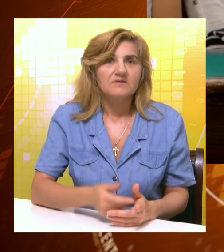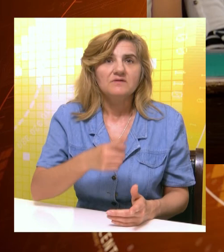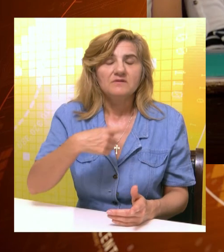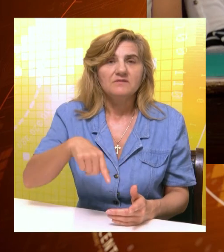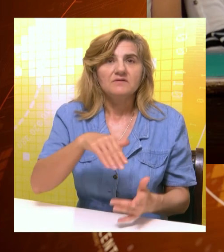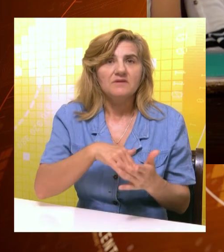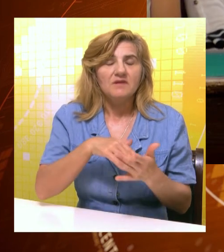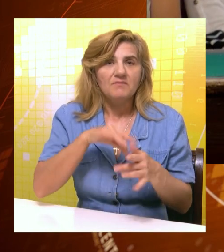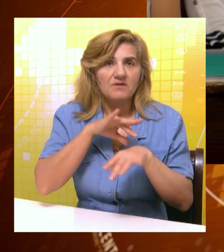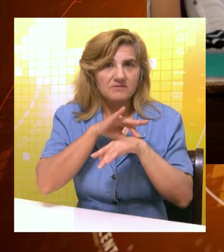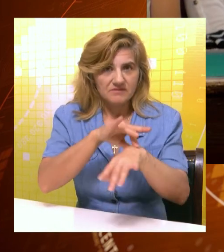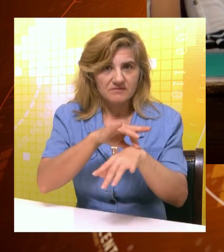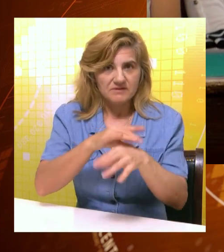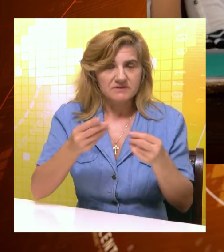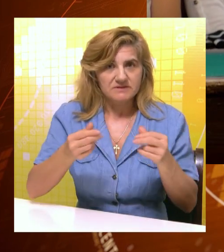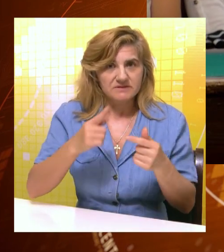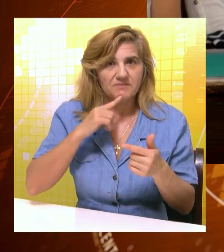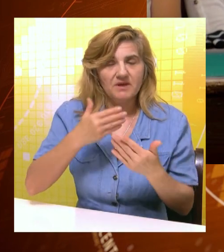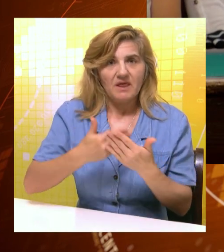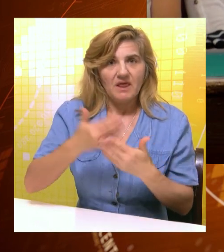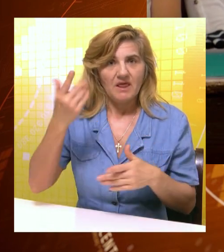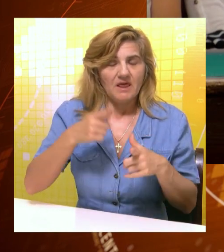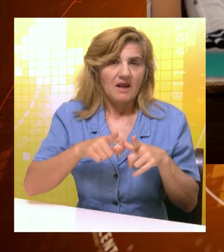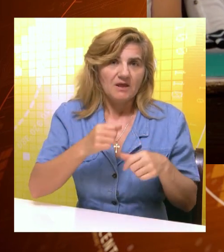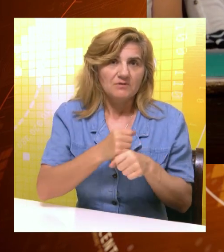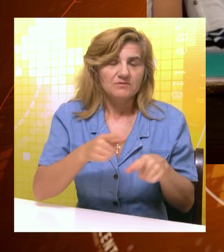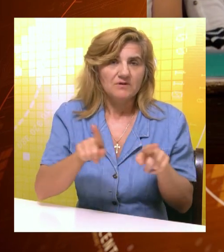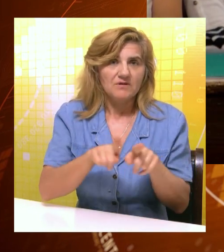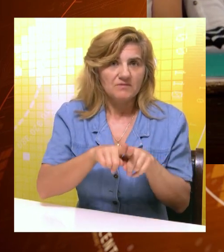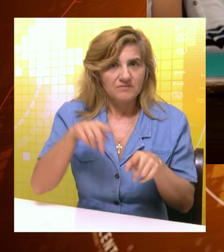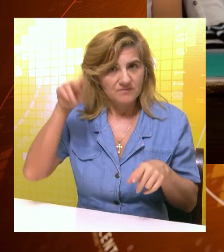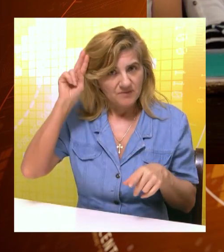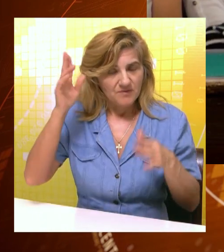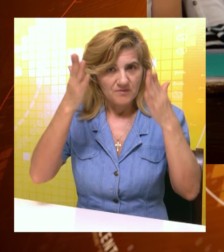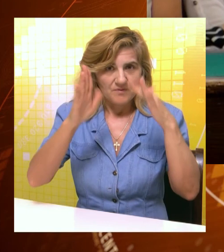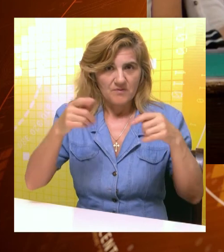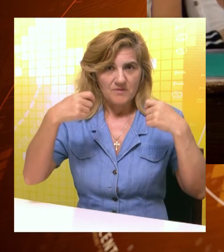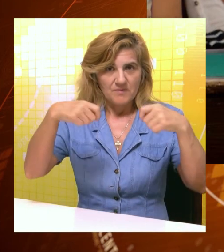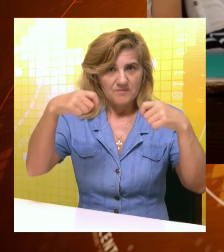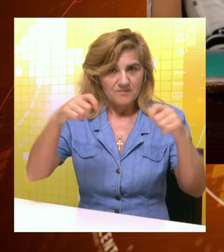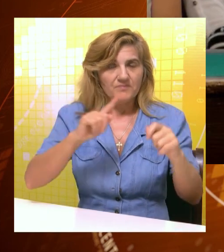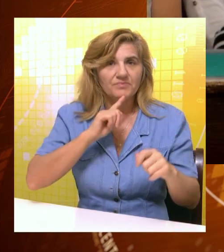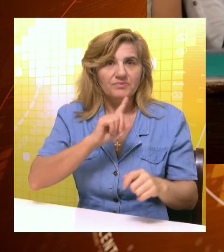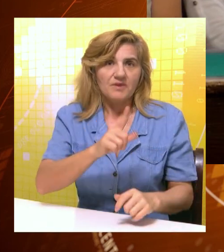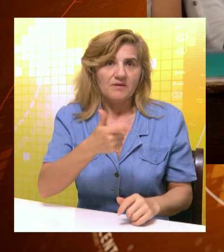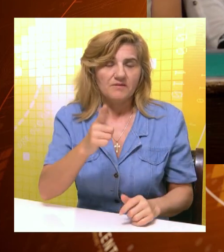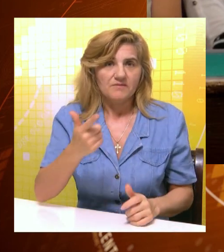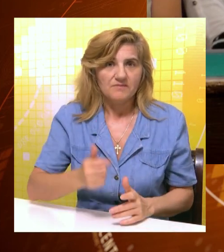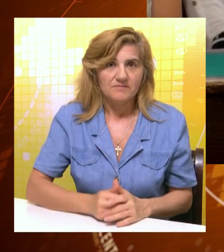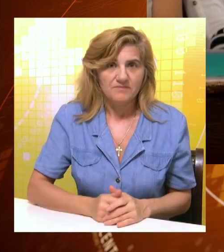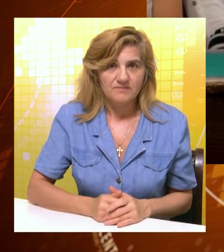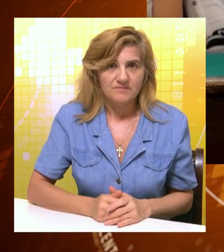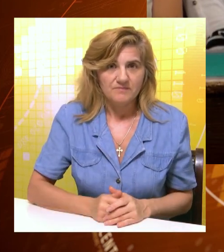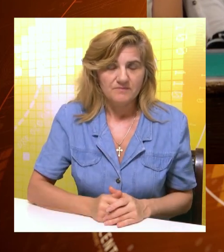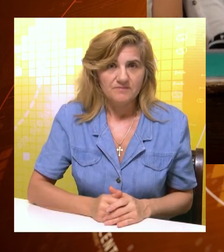okosnicu napredka modernizacije i zgradnje grada kao privredi, industriji, tako arhitekturi, umetnosti i drugim oblastima